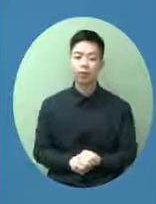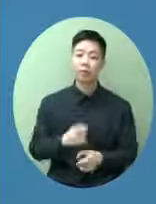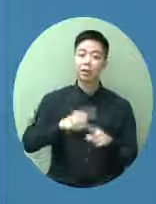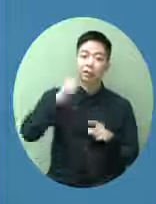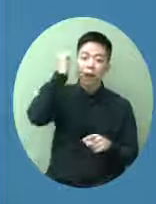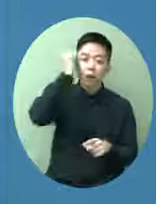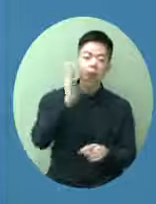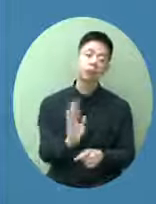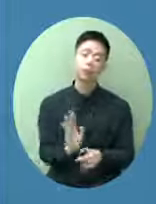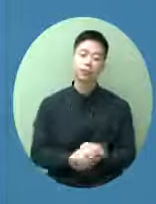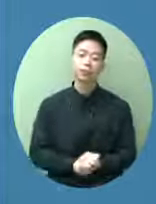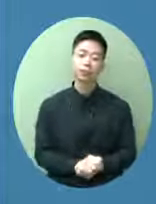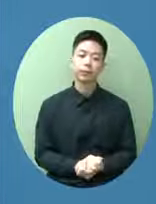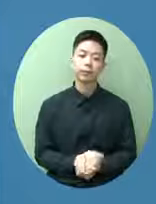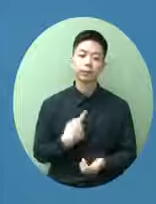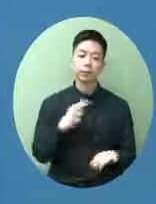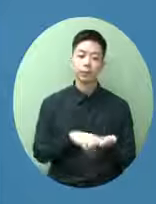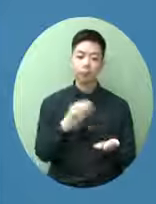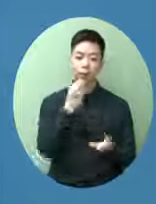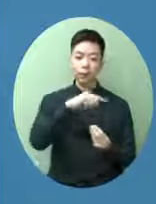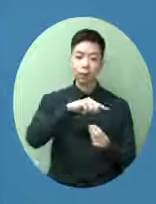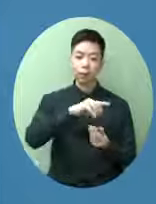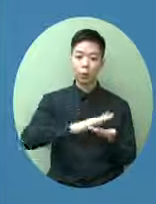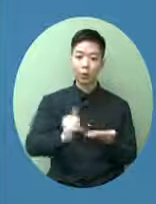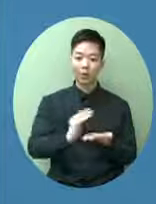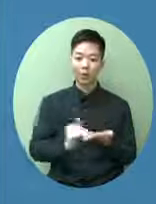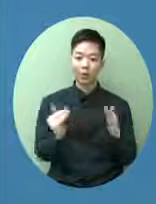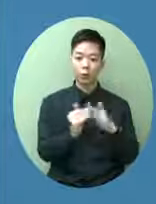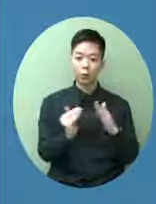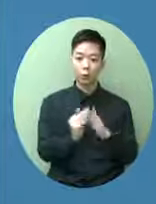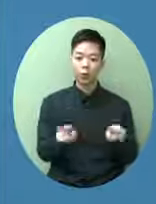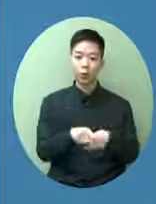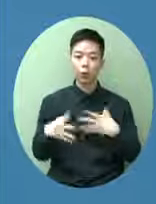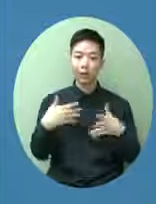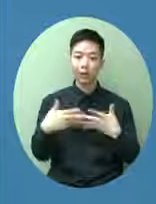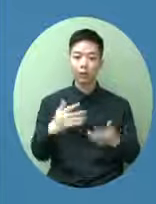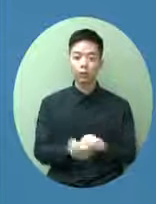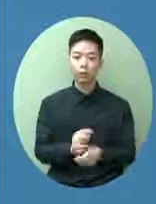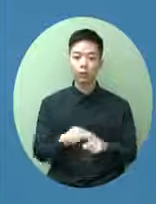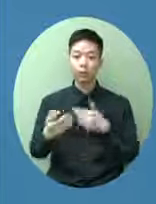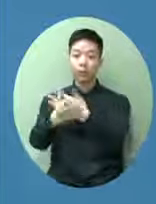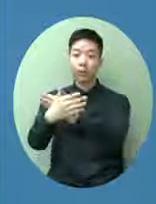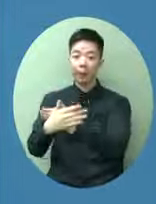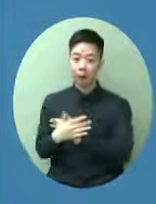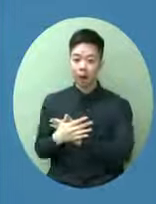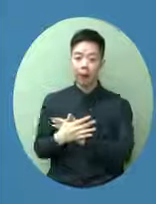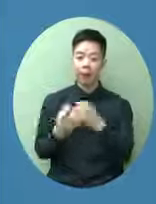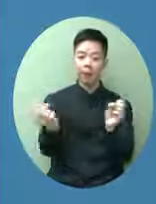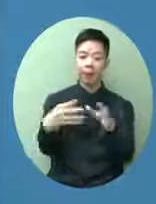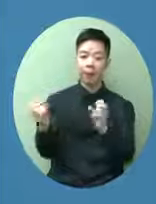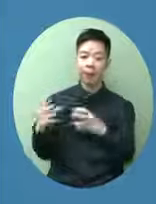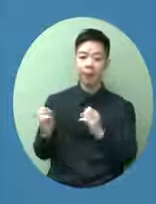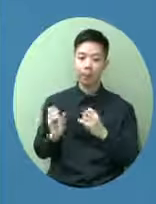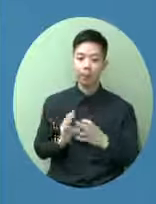我相信食衛局的同時會接觸這些總令就跟他們談